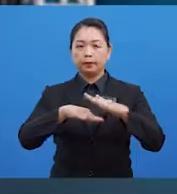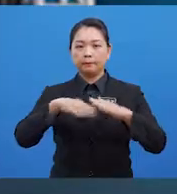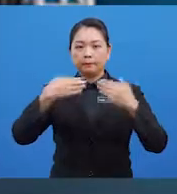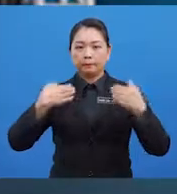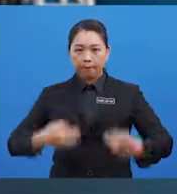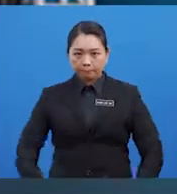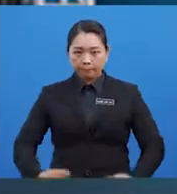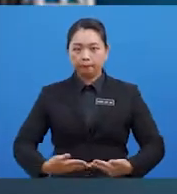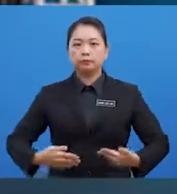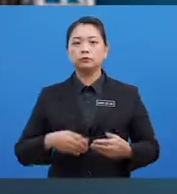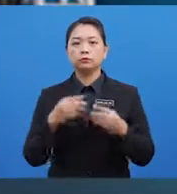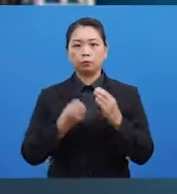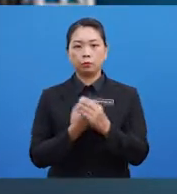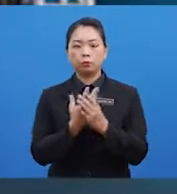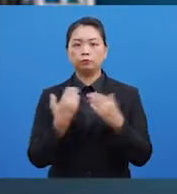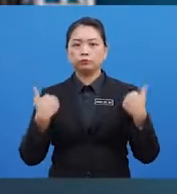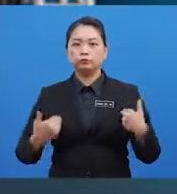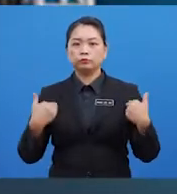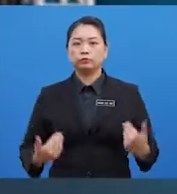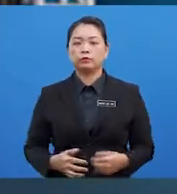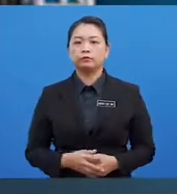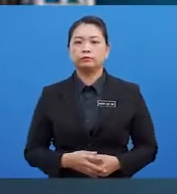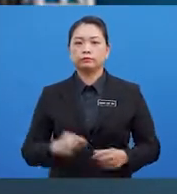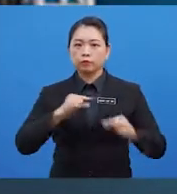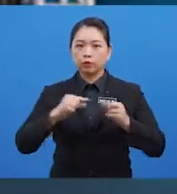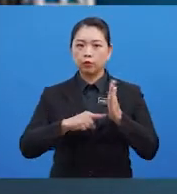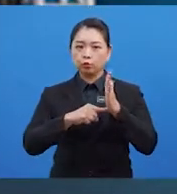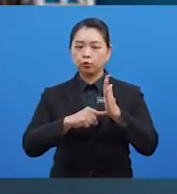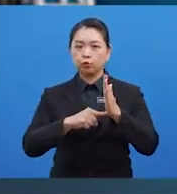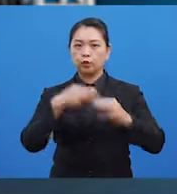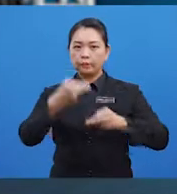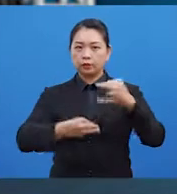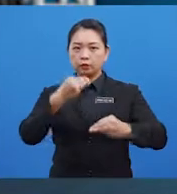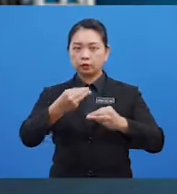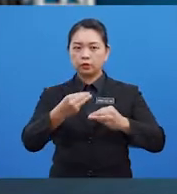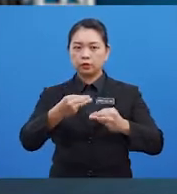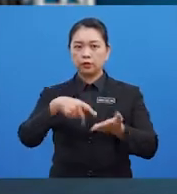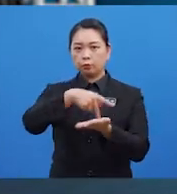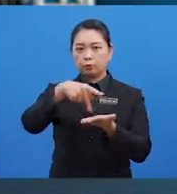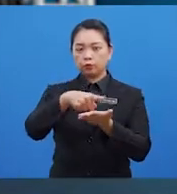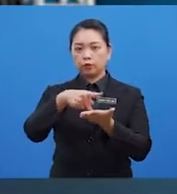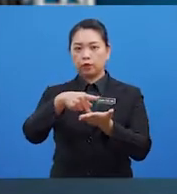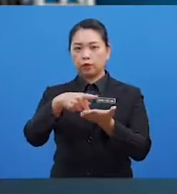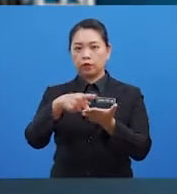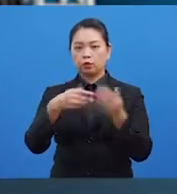Pergerakan Pergerakan Juga Menampakkan Kemajuan Dari Pusat Tubuh Ke Arah Luar Tubuh Contohnya Dengan